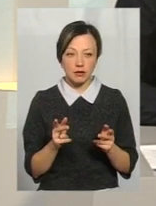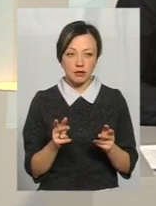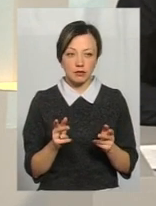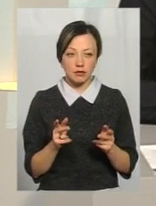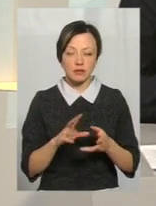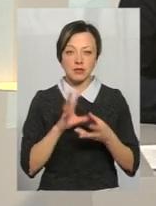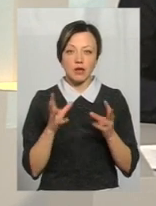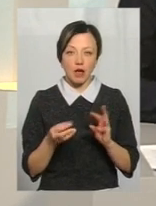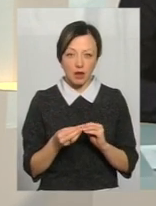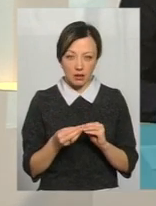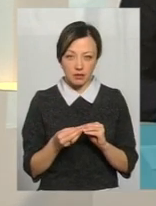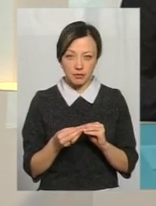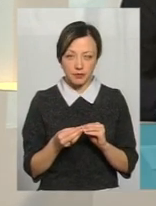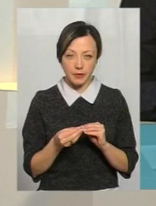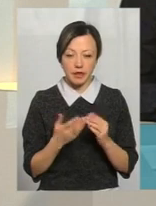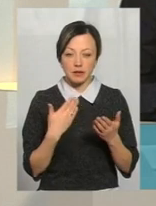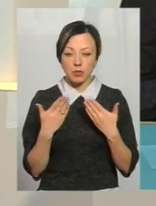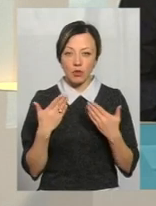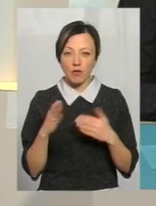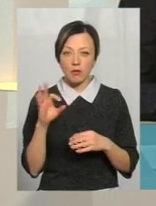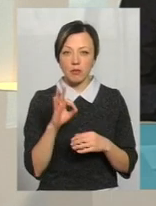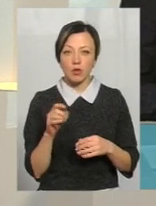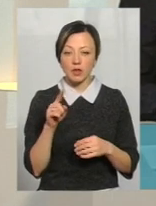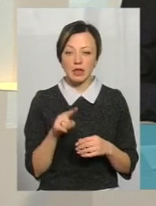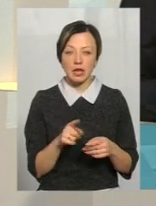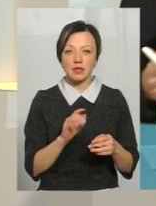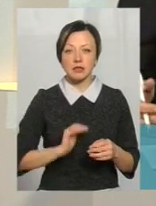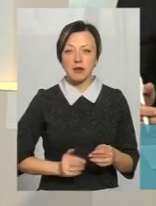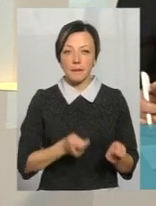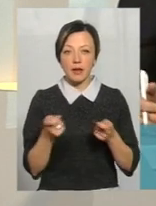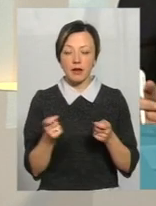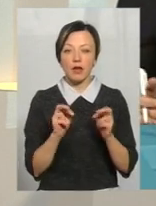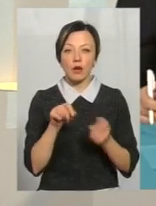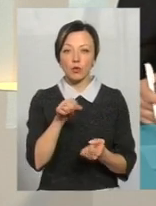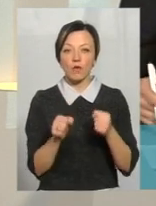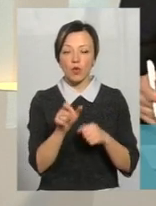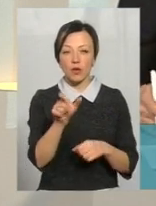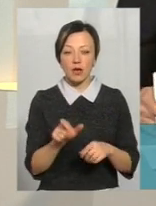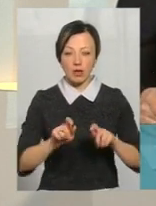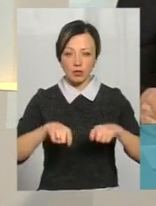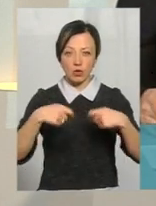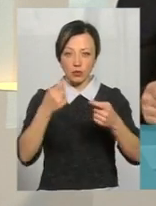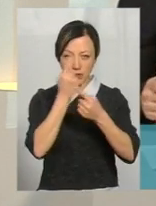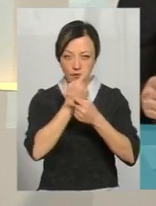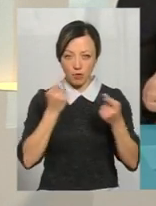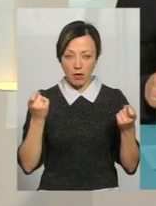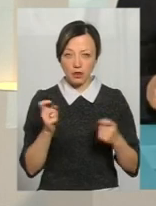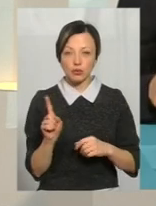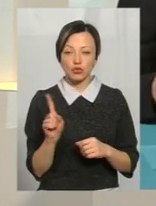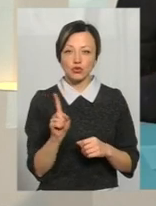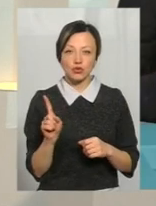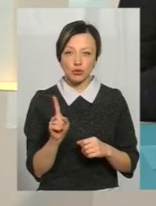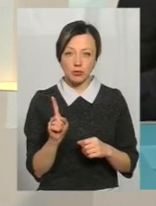Як взагалі спілкувалися про те з перевізниками, як вони до водія мають доносити інформацію, щоб